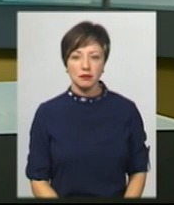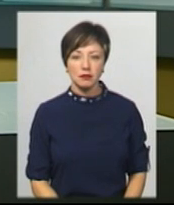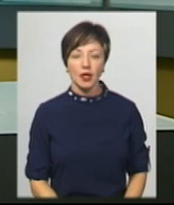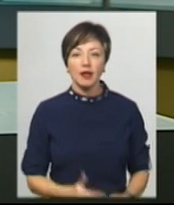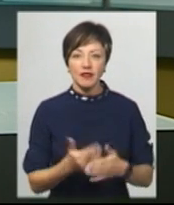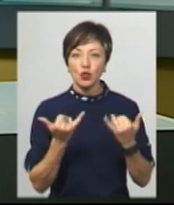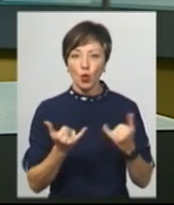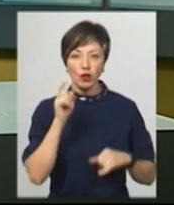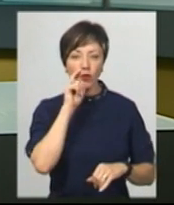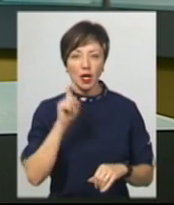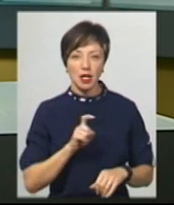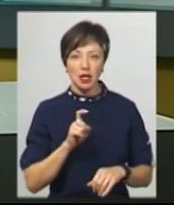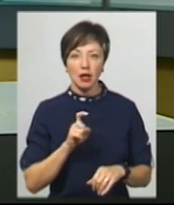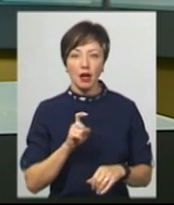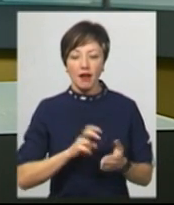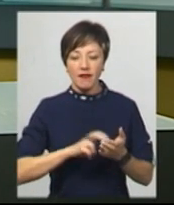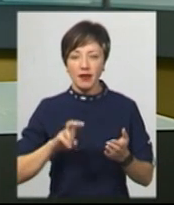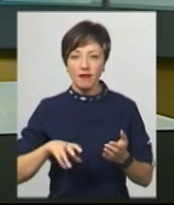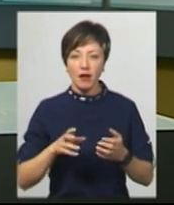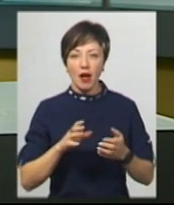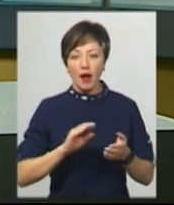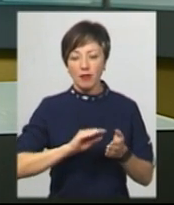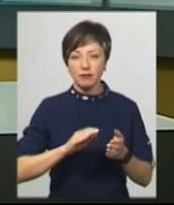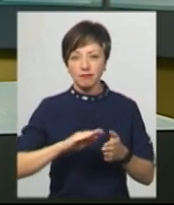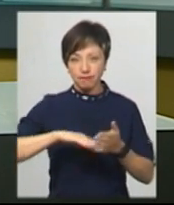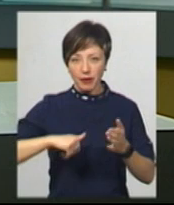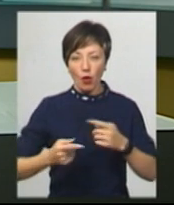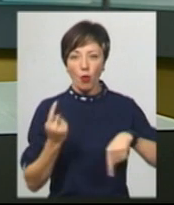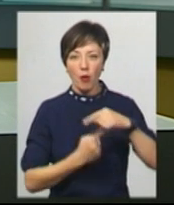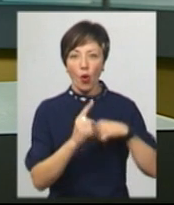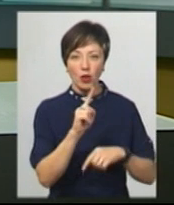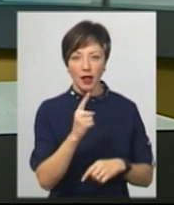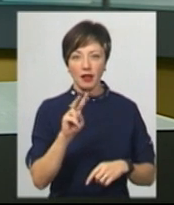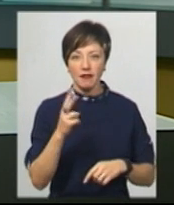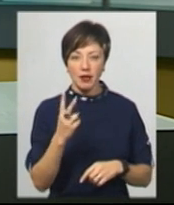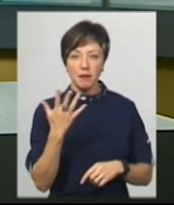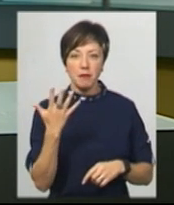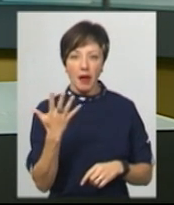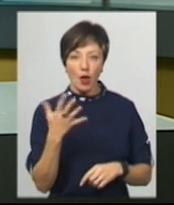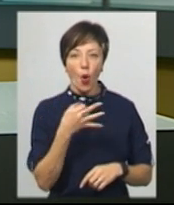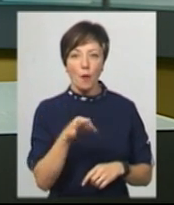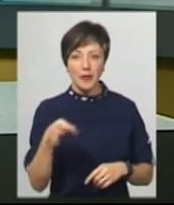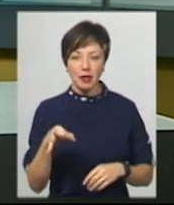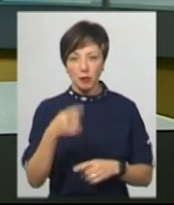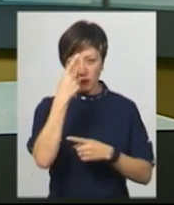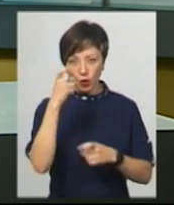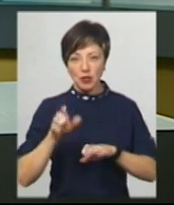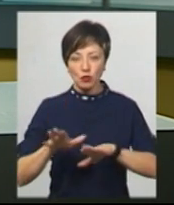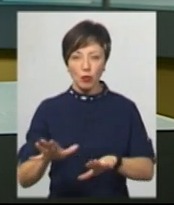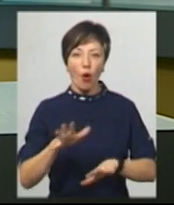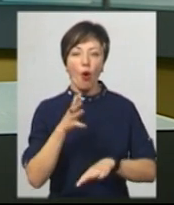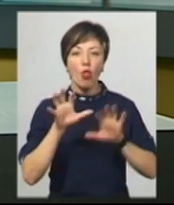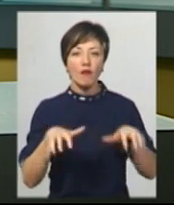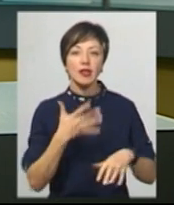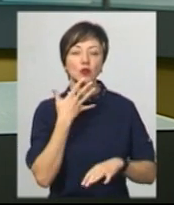Відсьогодні в Україні вивели з обігу монети номіналом 1, 2 та 5 копійок. Про це Суспільному повідомив заступник голови Національного